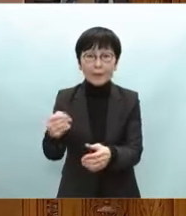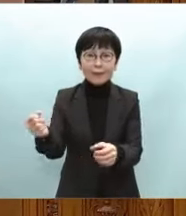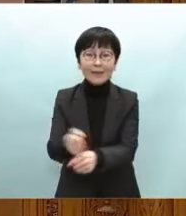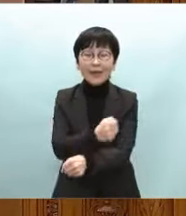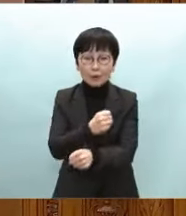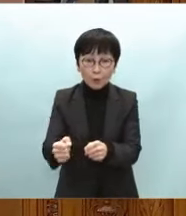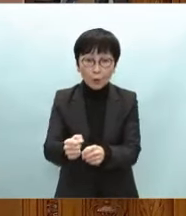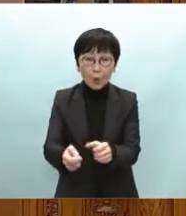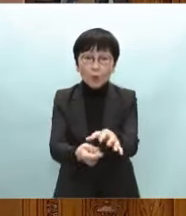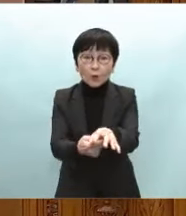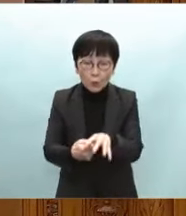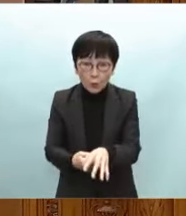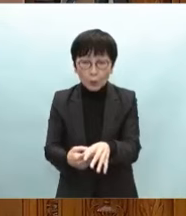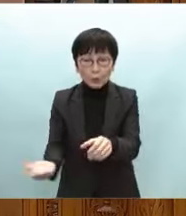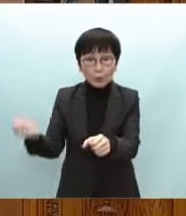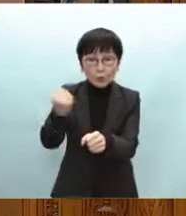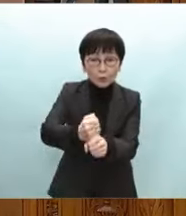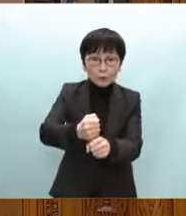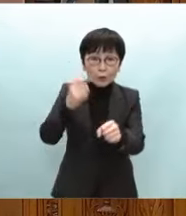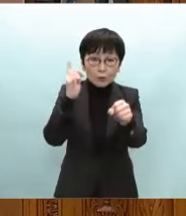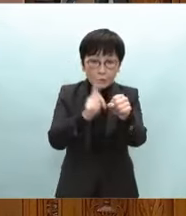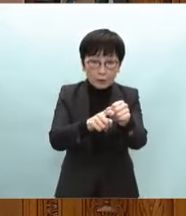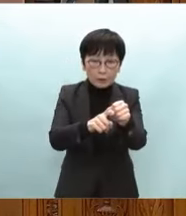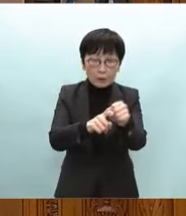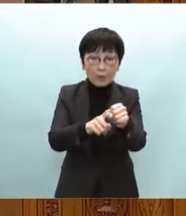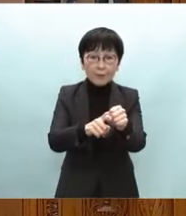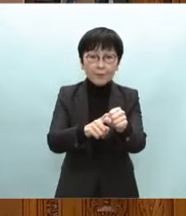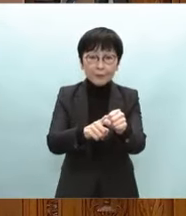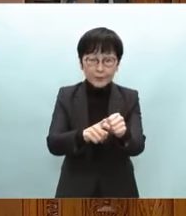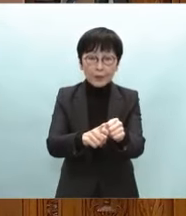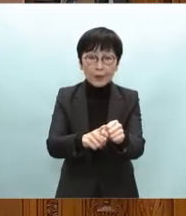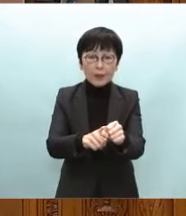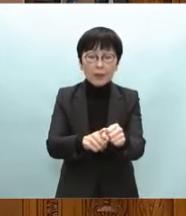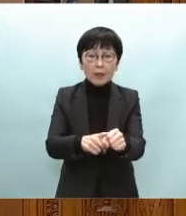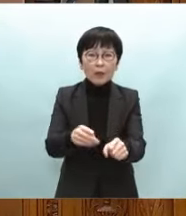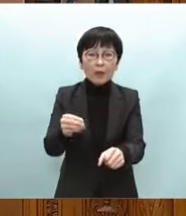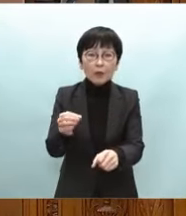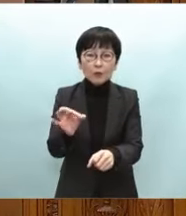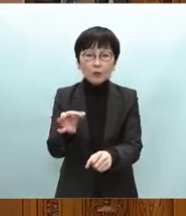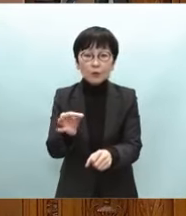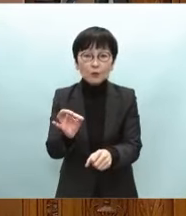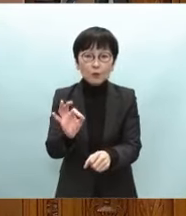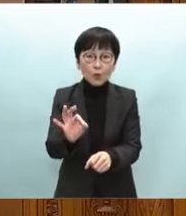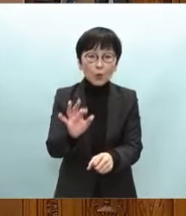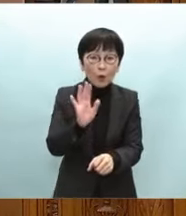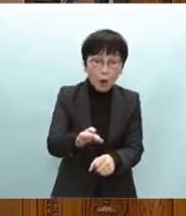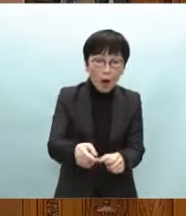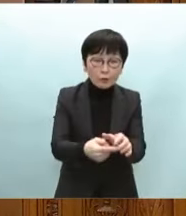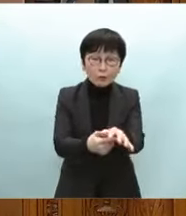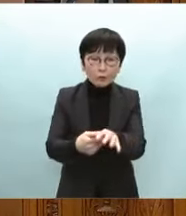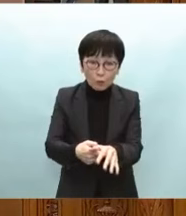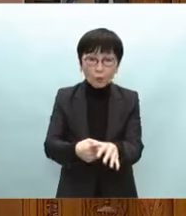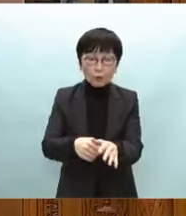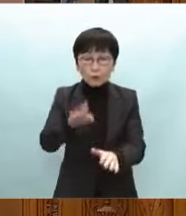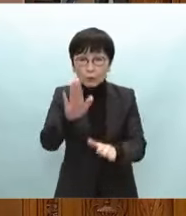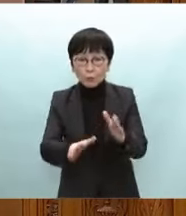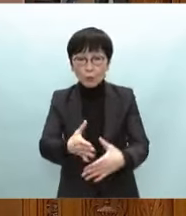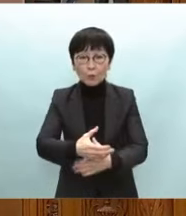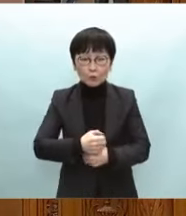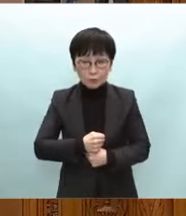の復旧復興に向けて有料農地の維持にも留意しつつ